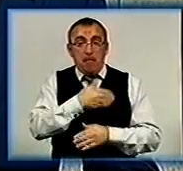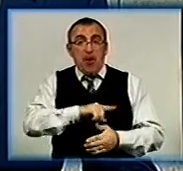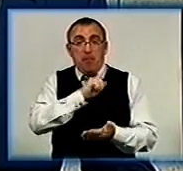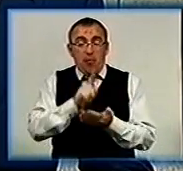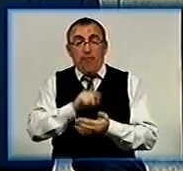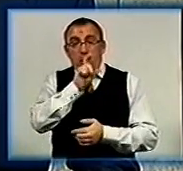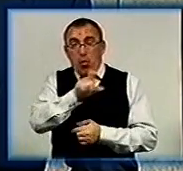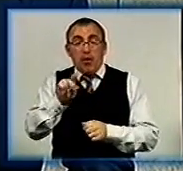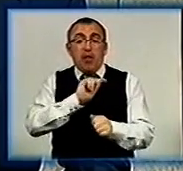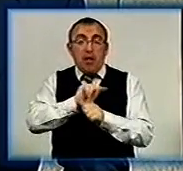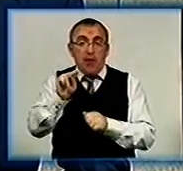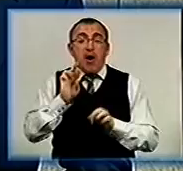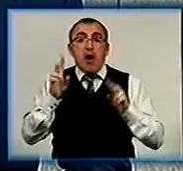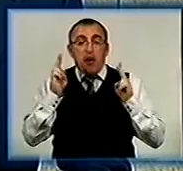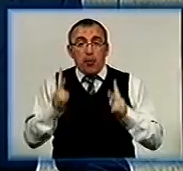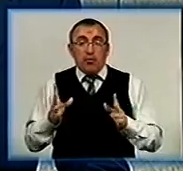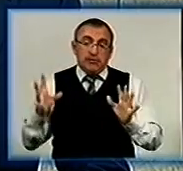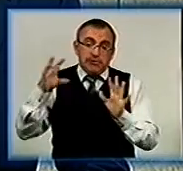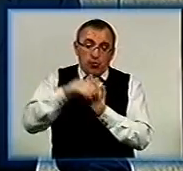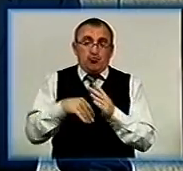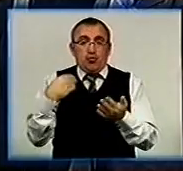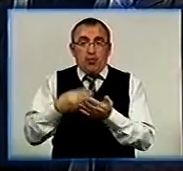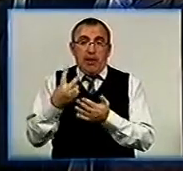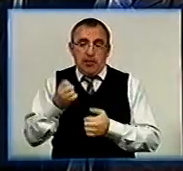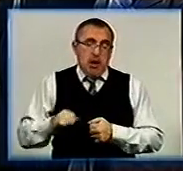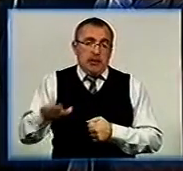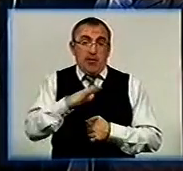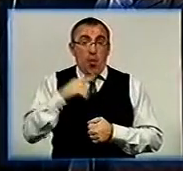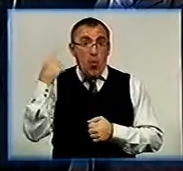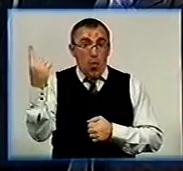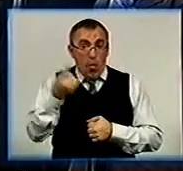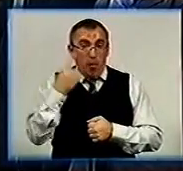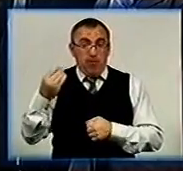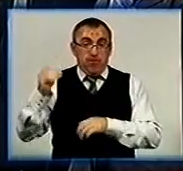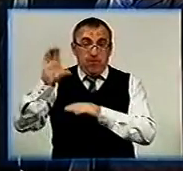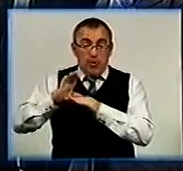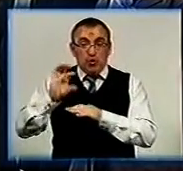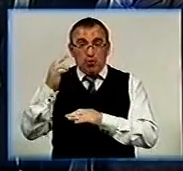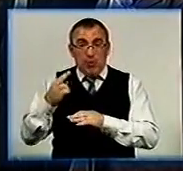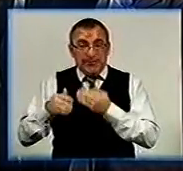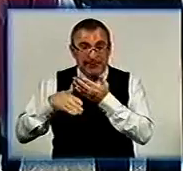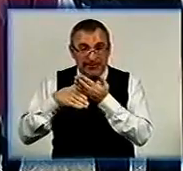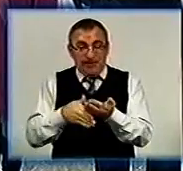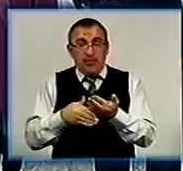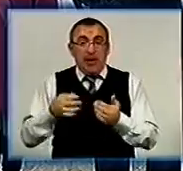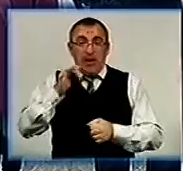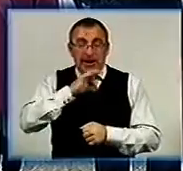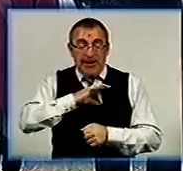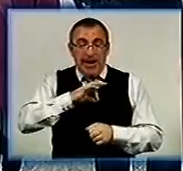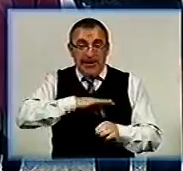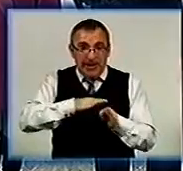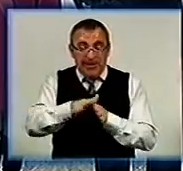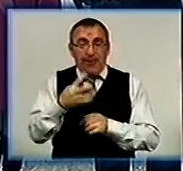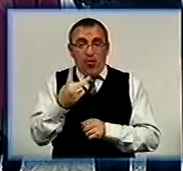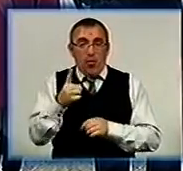людей навчати, як потрібно залучати кошти на територію. Нині в області Український фонд соціальних інвестицій реалізує 21 проєкт на